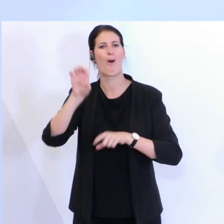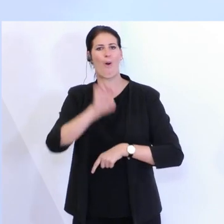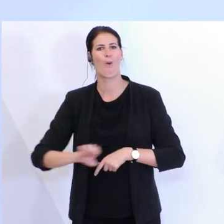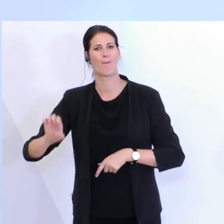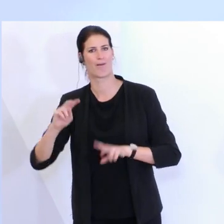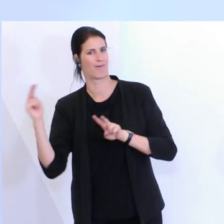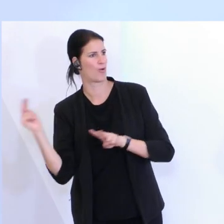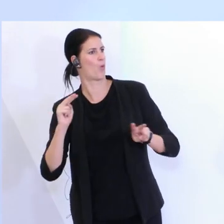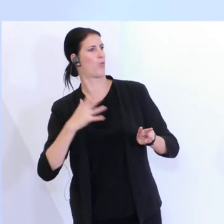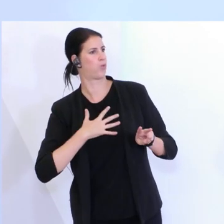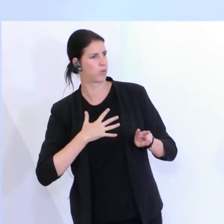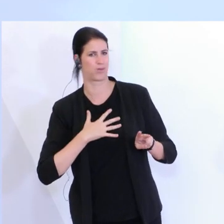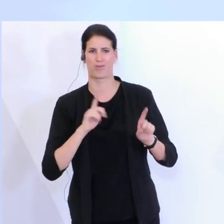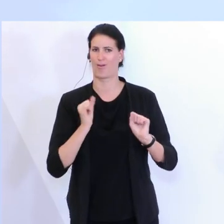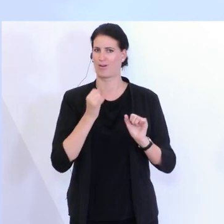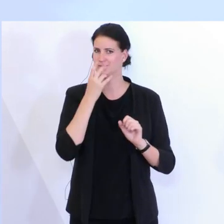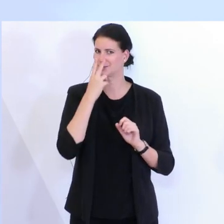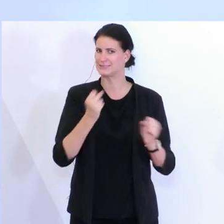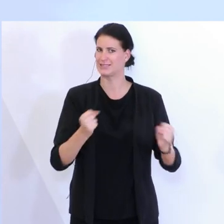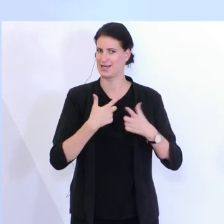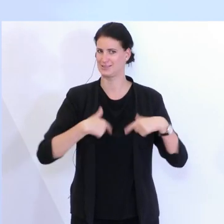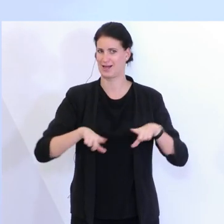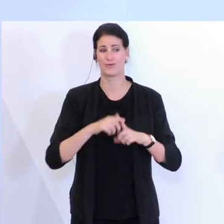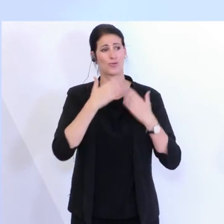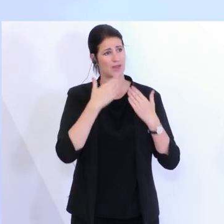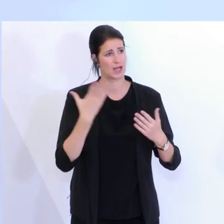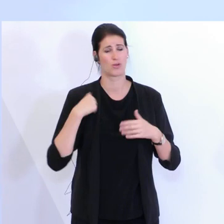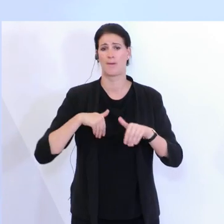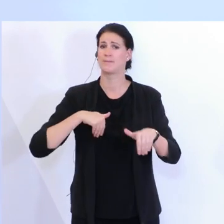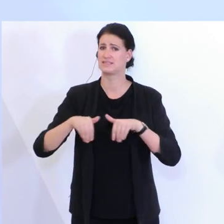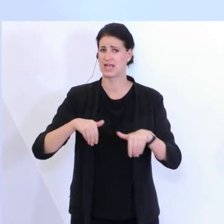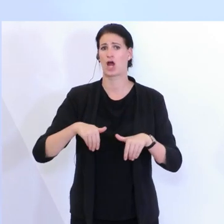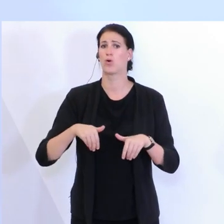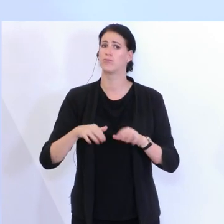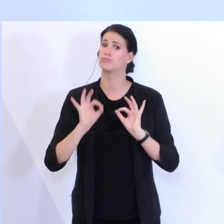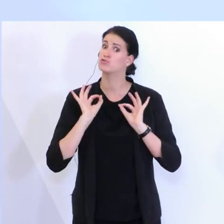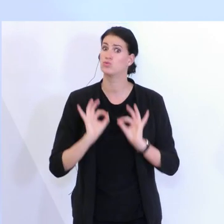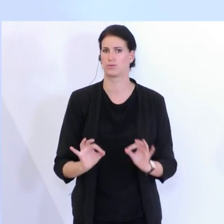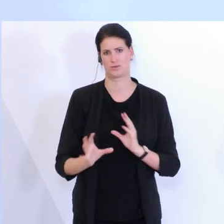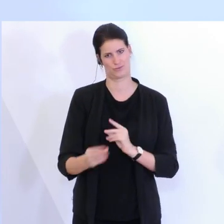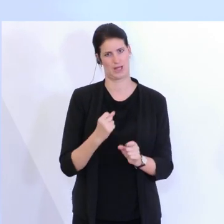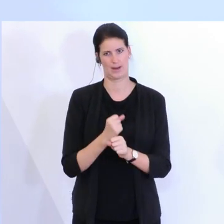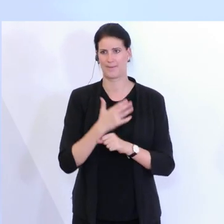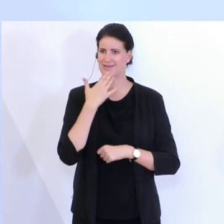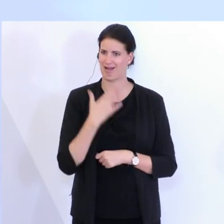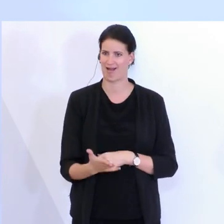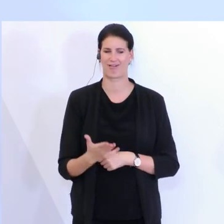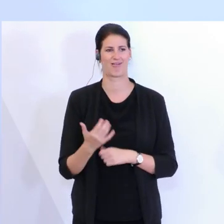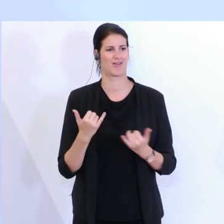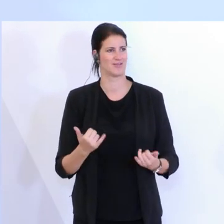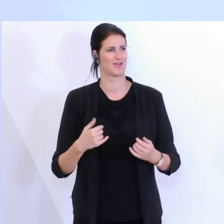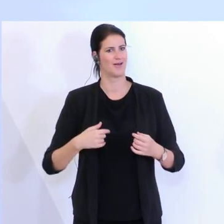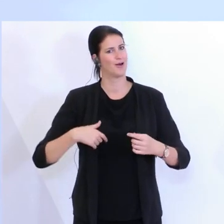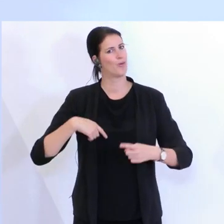ein herzliches Dankeschön an die überaus tolle Zusammenarbeit mit dem Ministerium, mit der Frau Minister und das wir das so sang- und klanglos jetzt